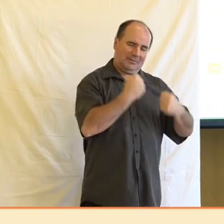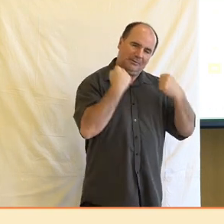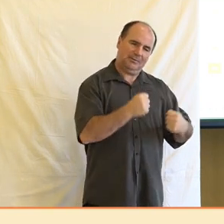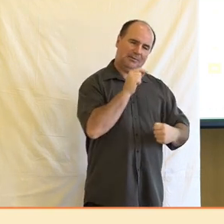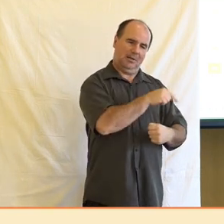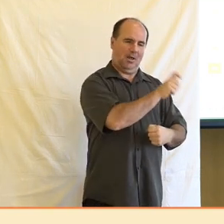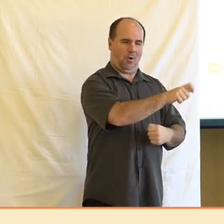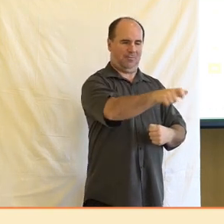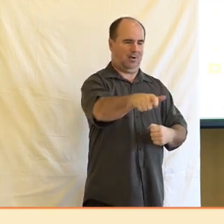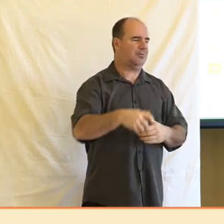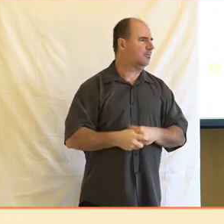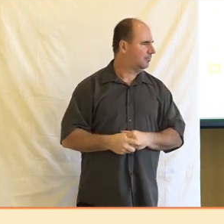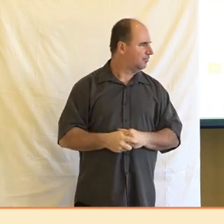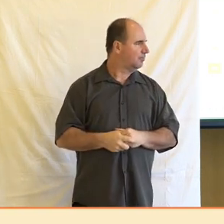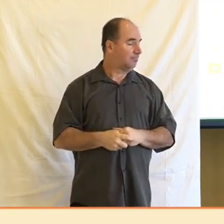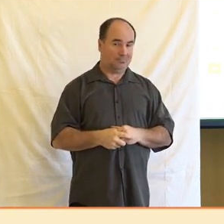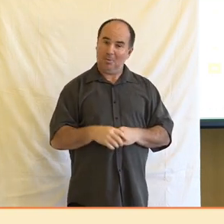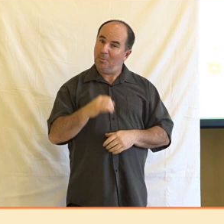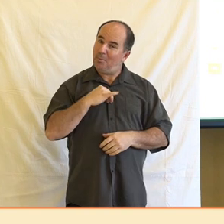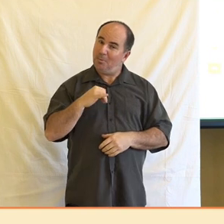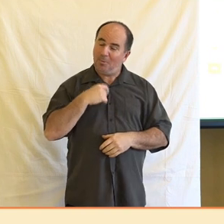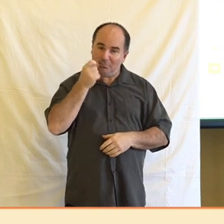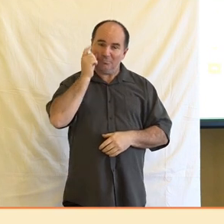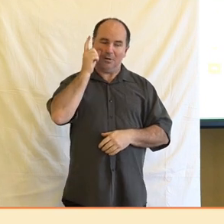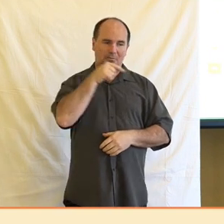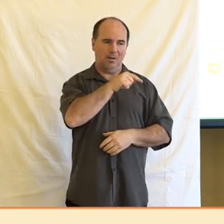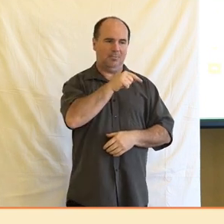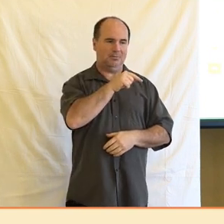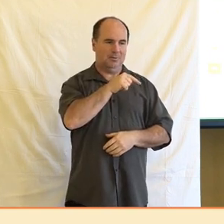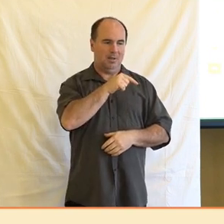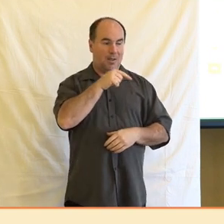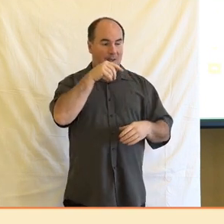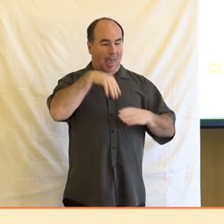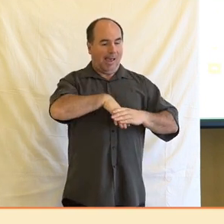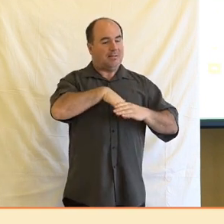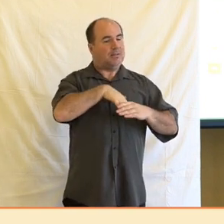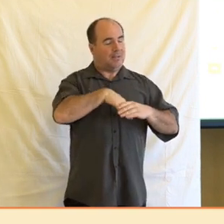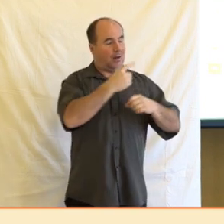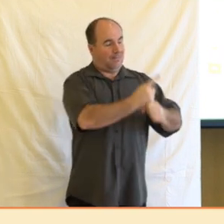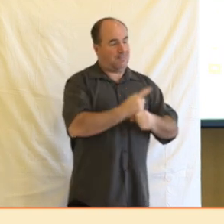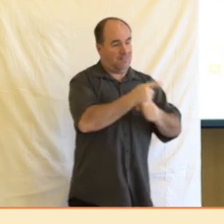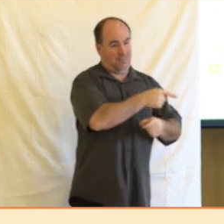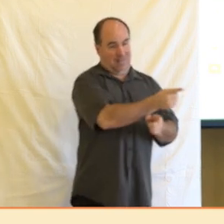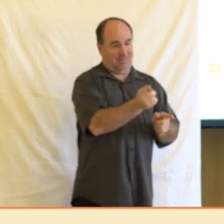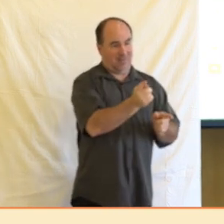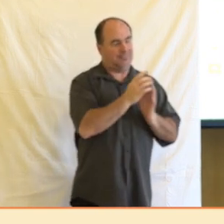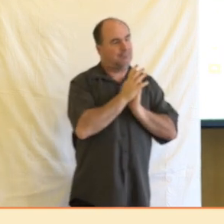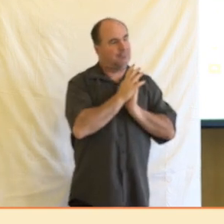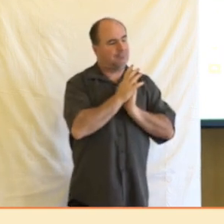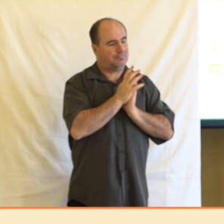Poměrně zajímavým zjištěním bylo, že co do interních vlivů pracovníci v médiích